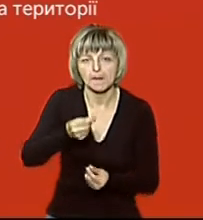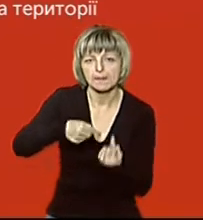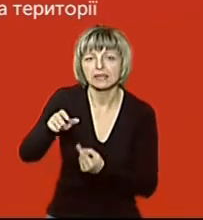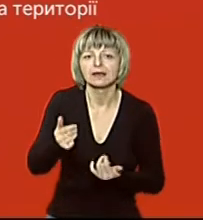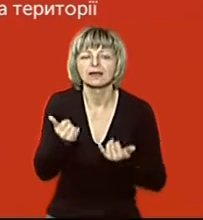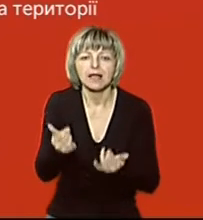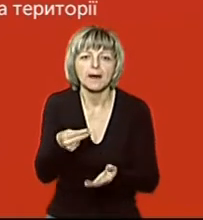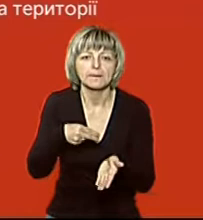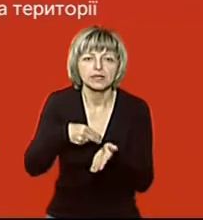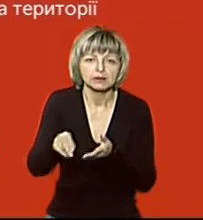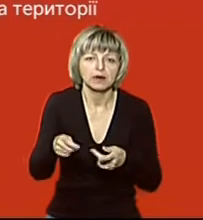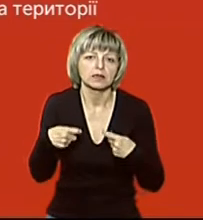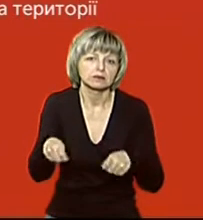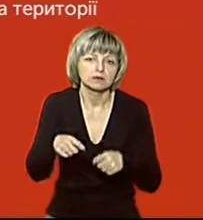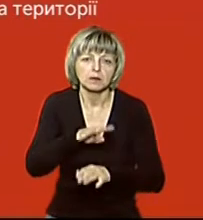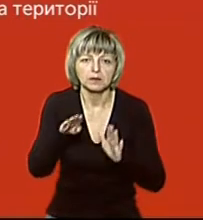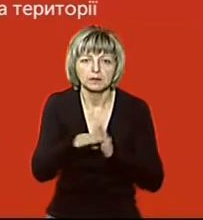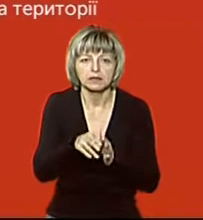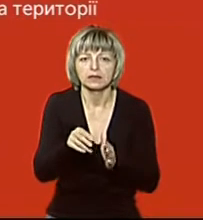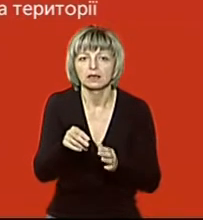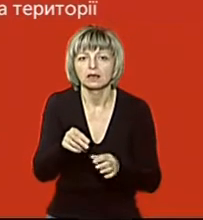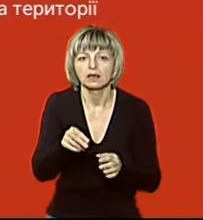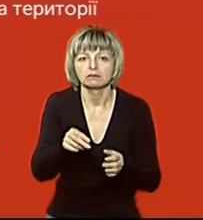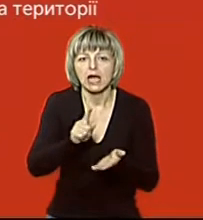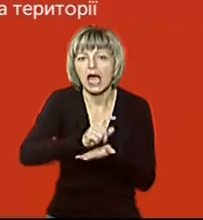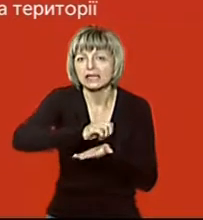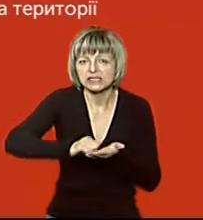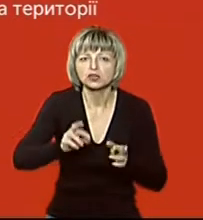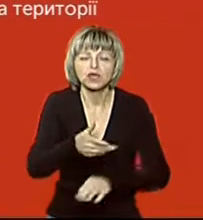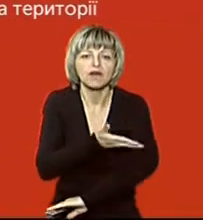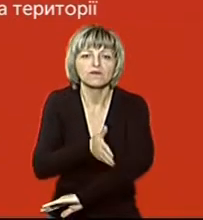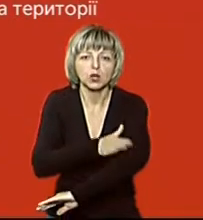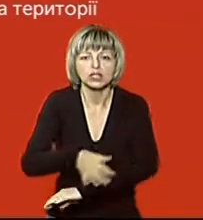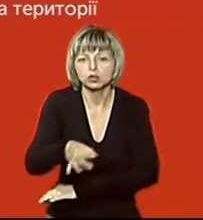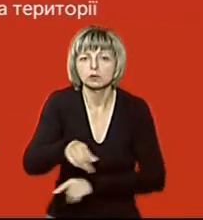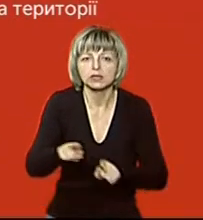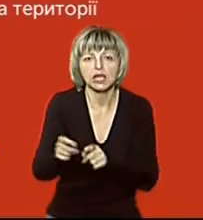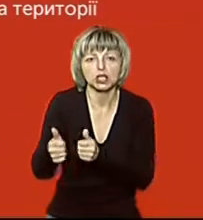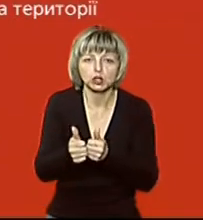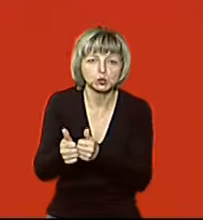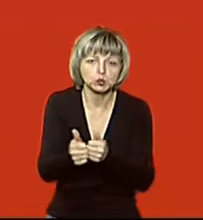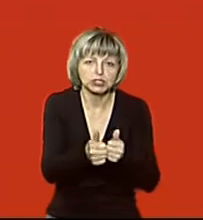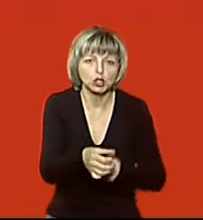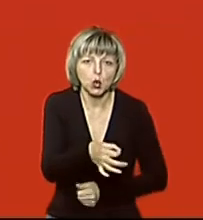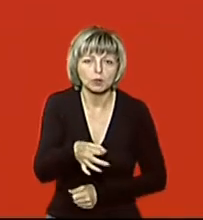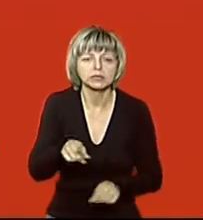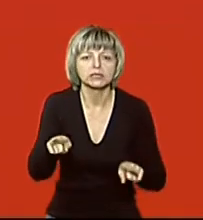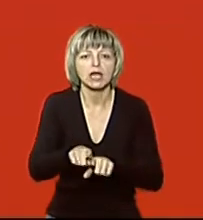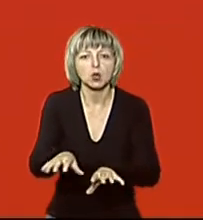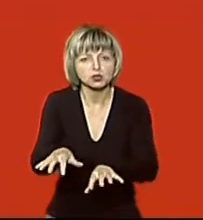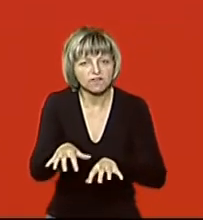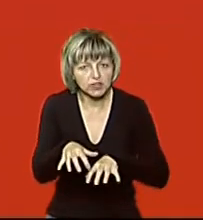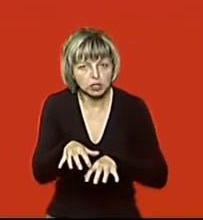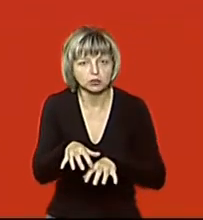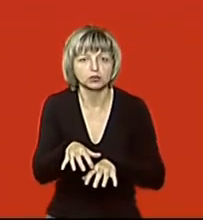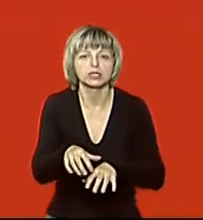придбання та реалізації під акцизу на території як Волинської області, так і сусідніх областей. Також вилучено